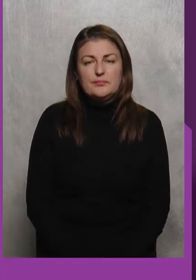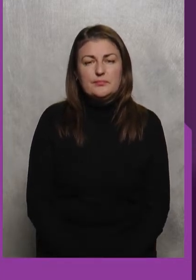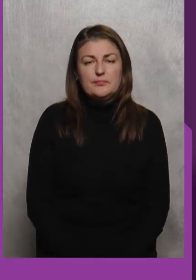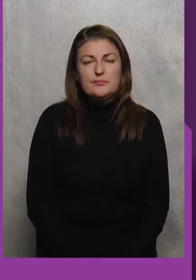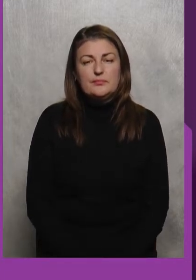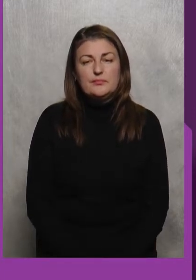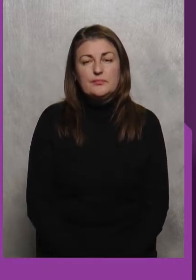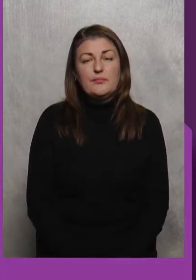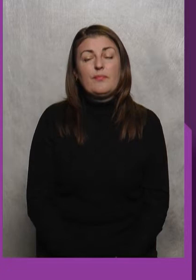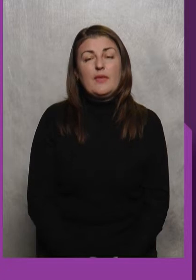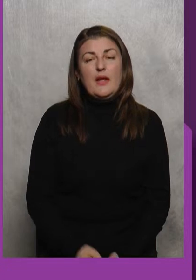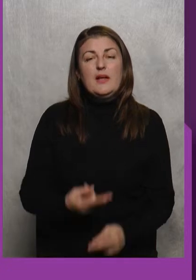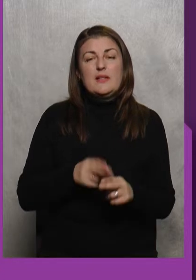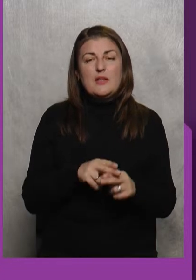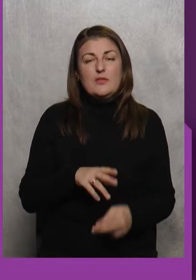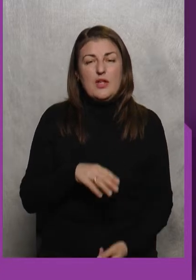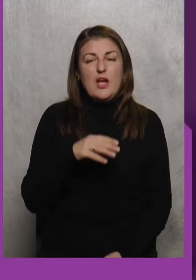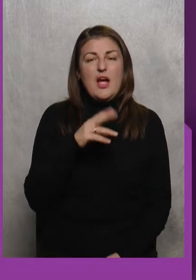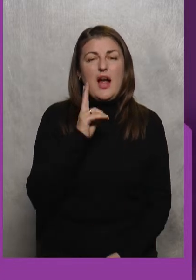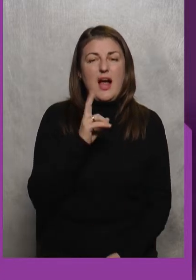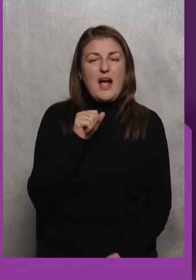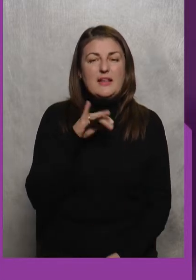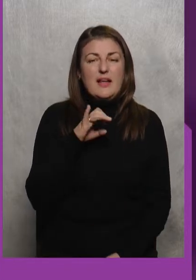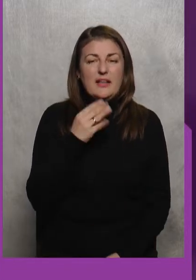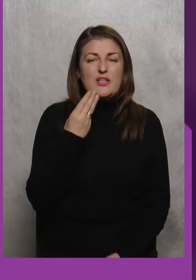Так Це у нас Катерина Шепелюк Здається